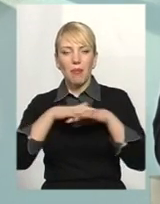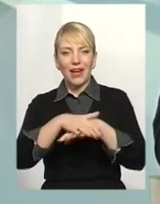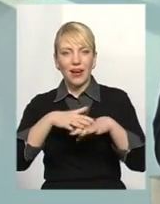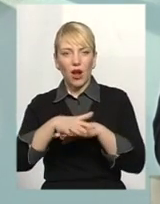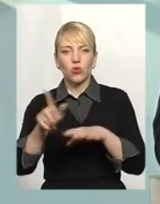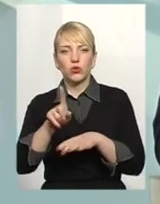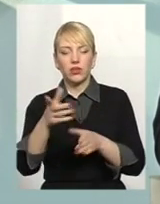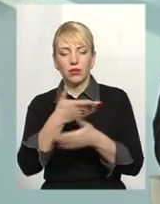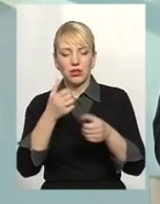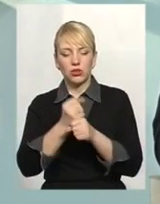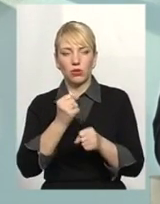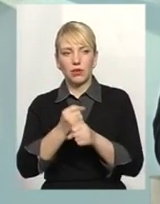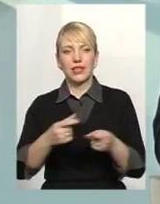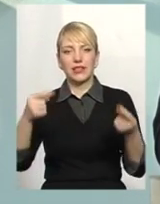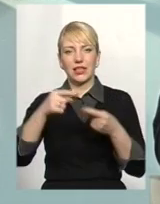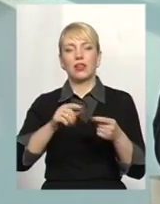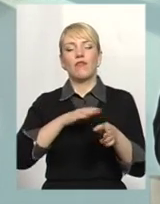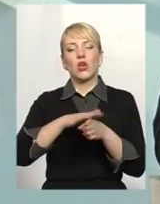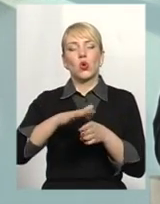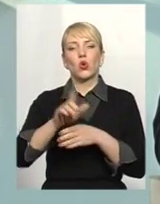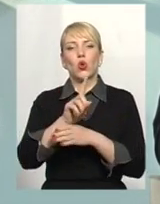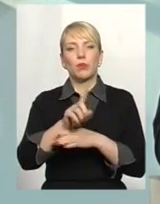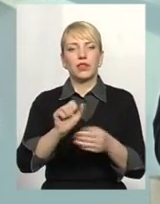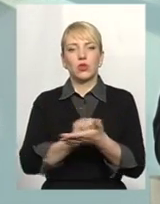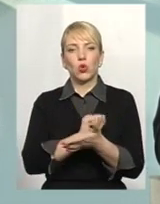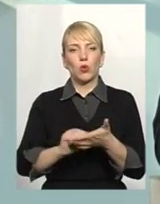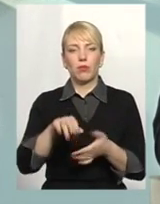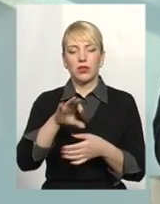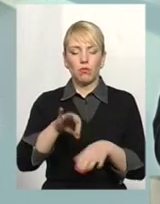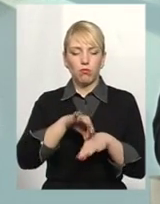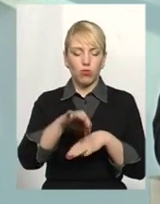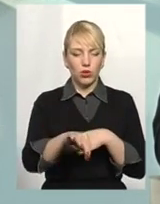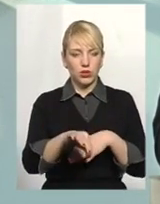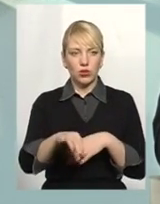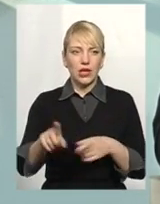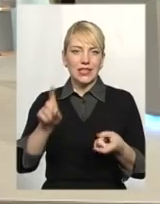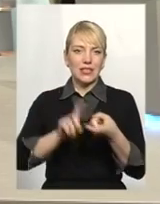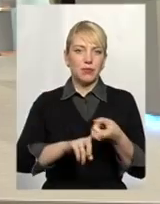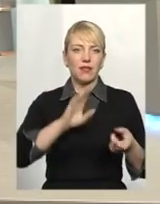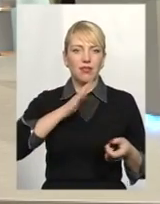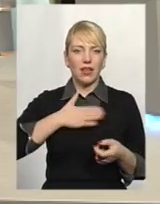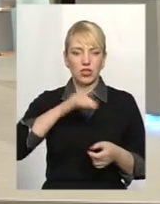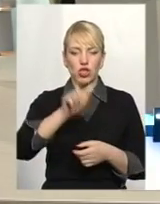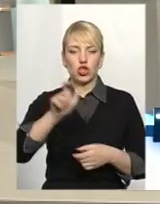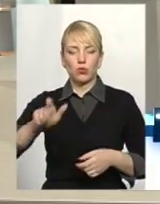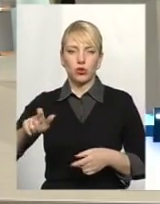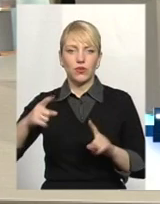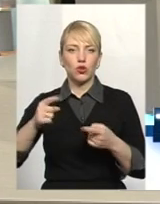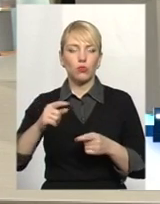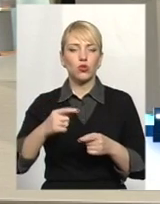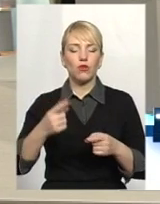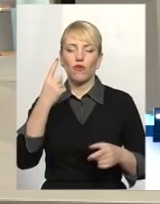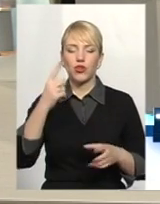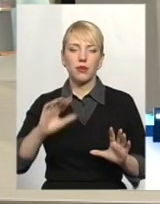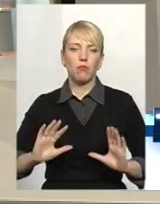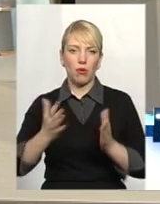зробили, згідно виконуючи нормативні документи, досить таки болісно зачепили наших споживачів, тому що вони в один момент